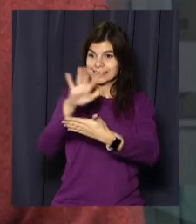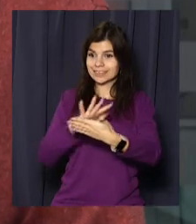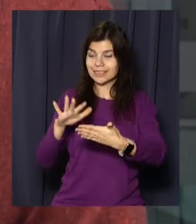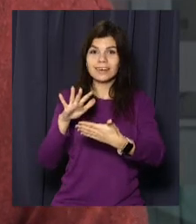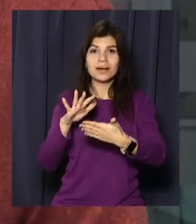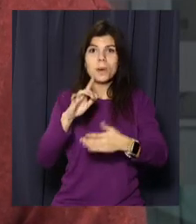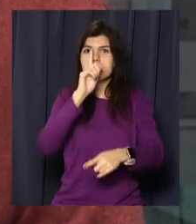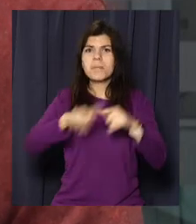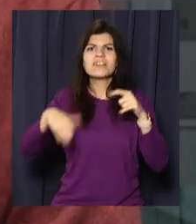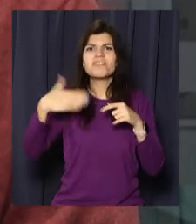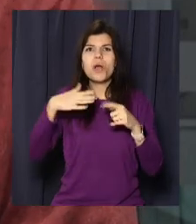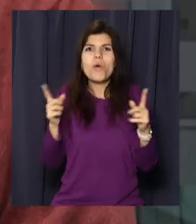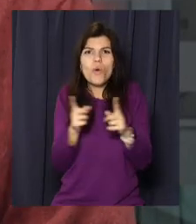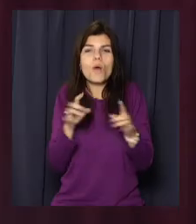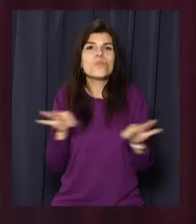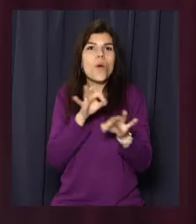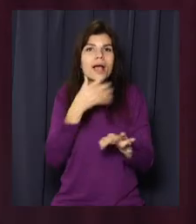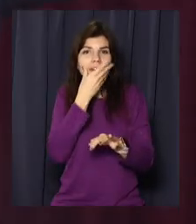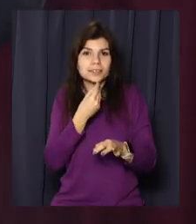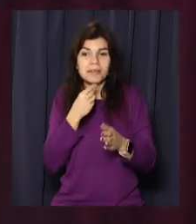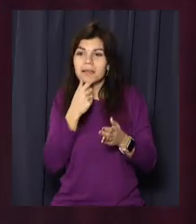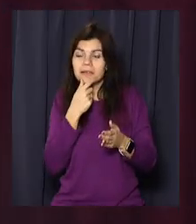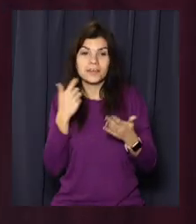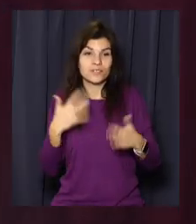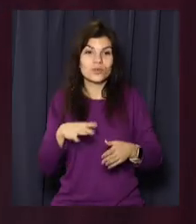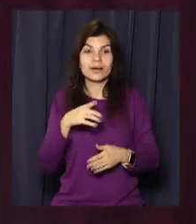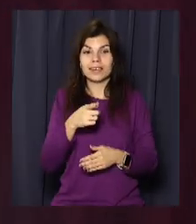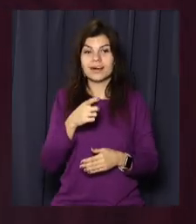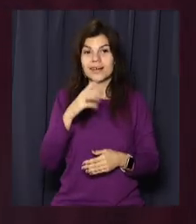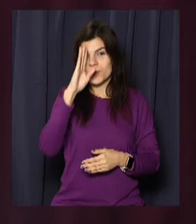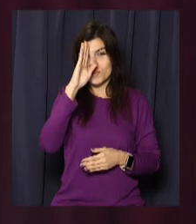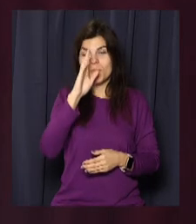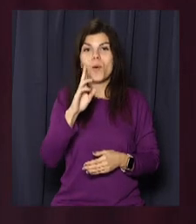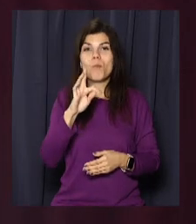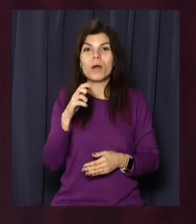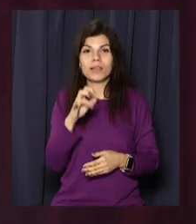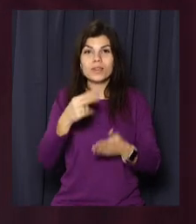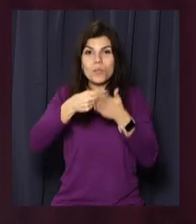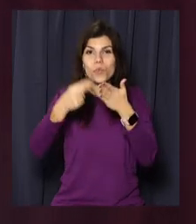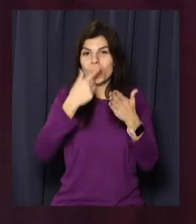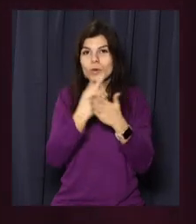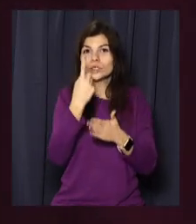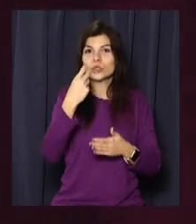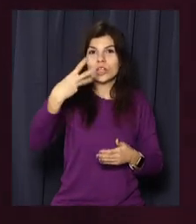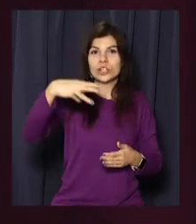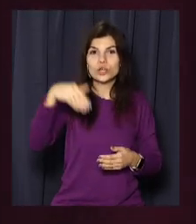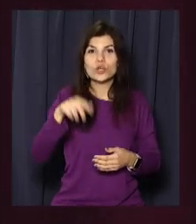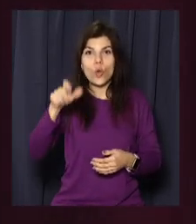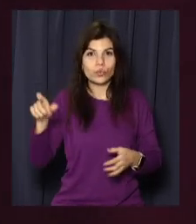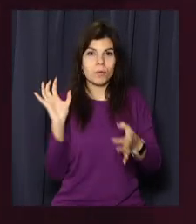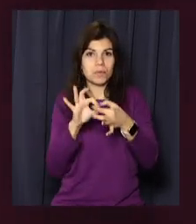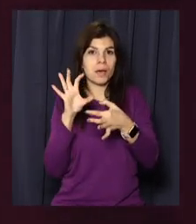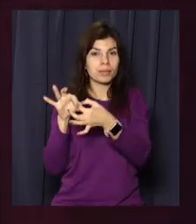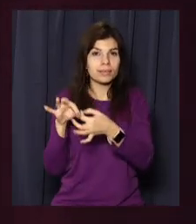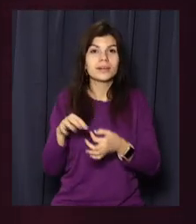швидке відео, гарна музика. На акаунт 18-річного Богдана у Тік-Ток підписано понад 130 тисяч фоловерів.